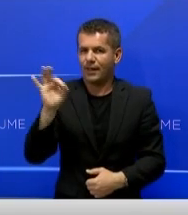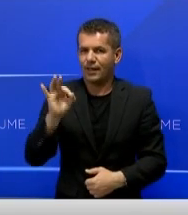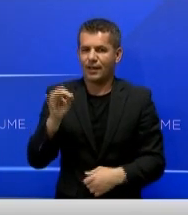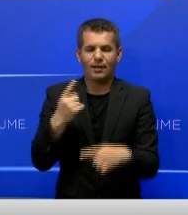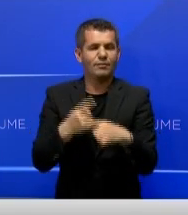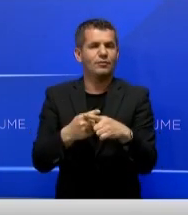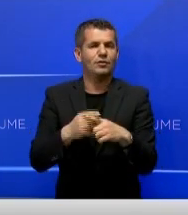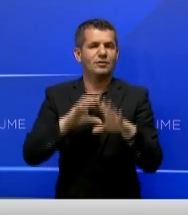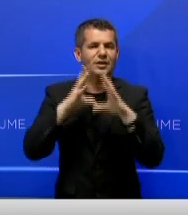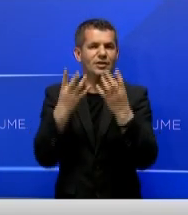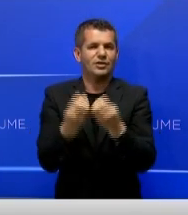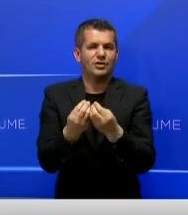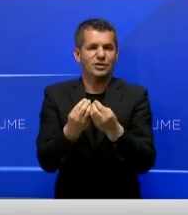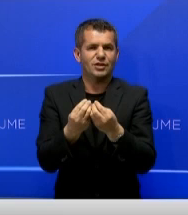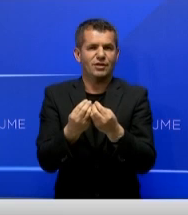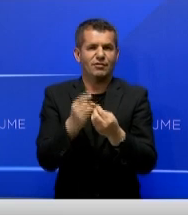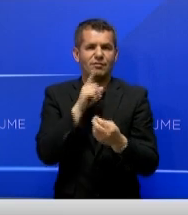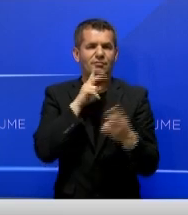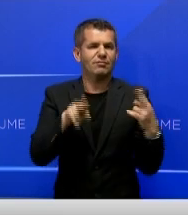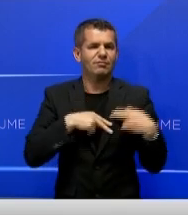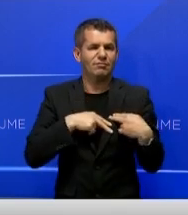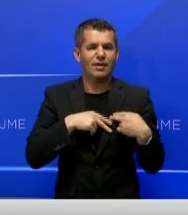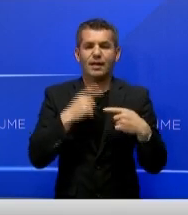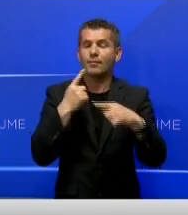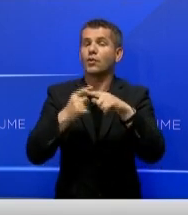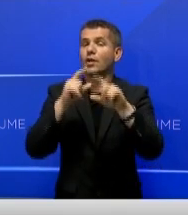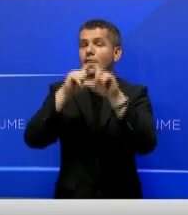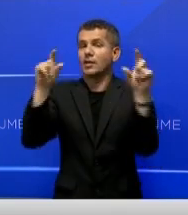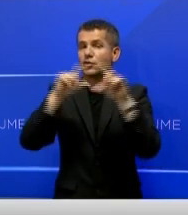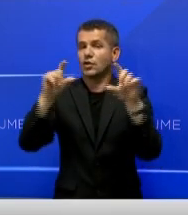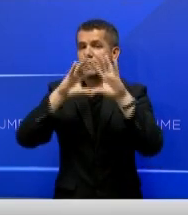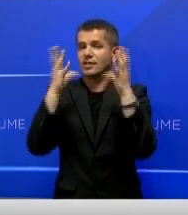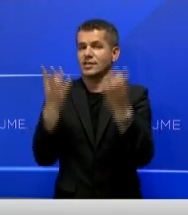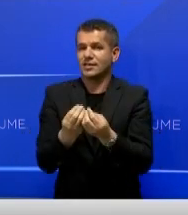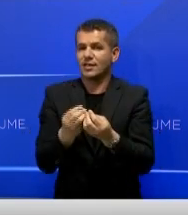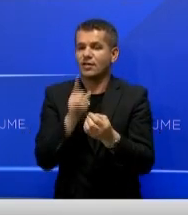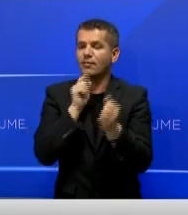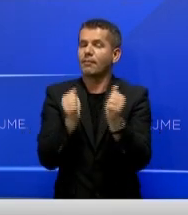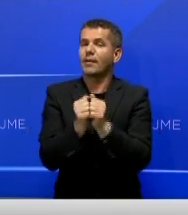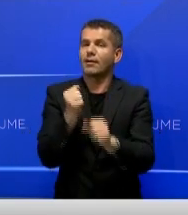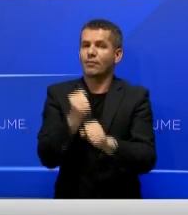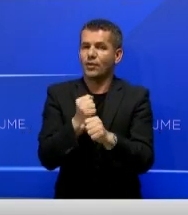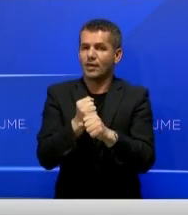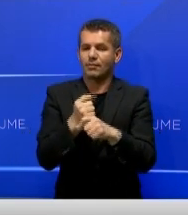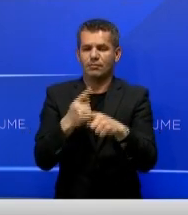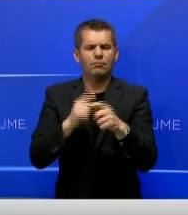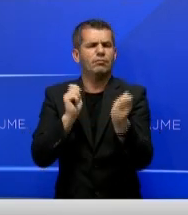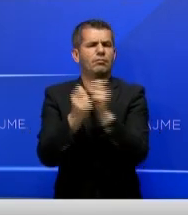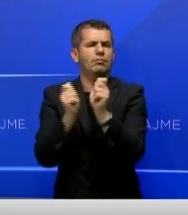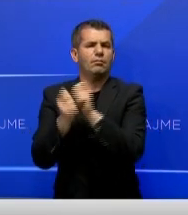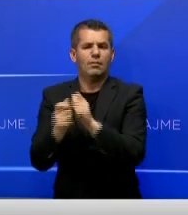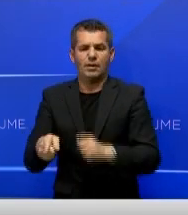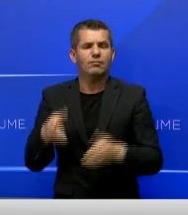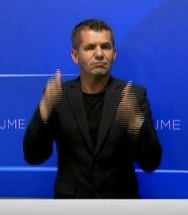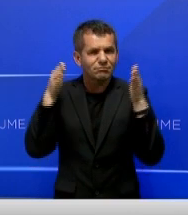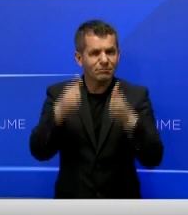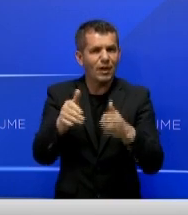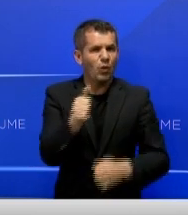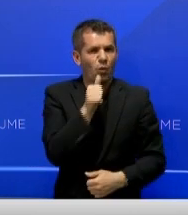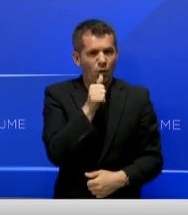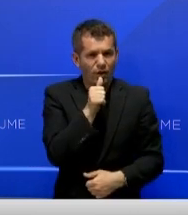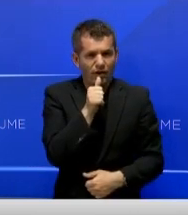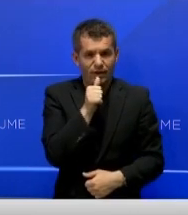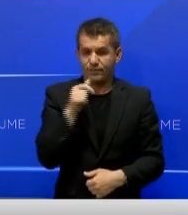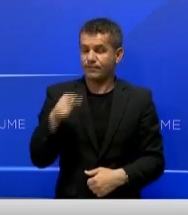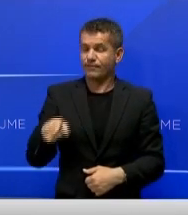funksionale në dërmjet, hisedarve dhe institucioneve për të promovuar bashkëpunimin dhe reformat në sektorin e ujrave. Ambasadori